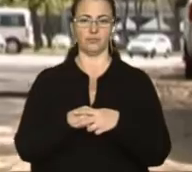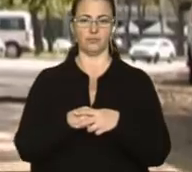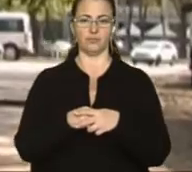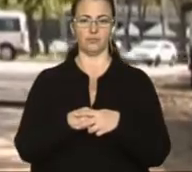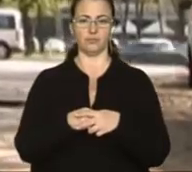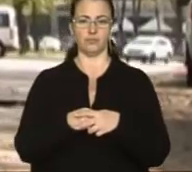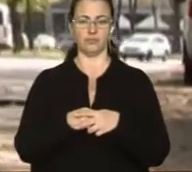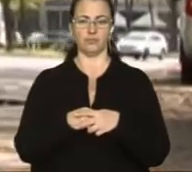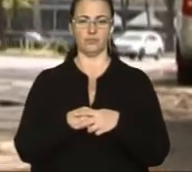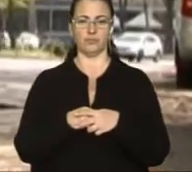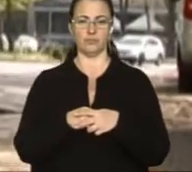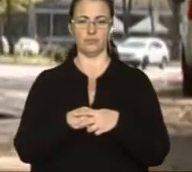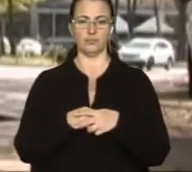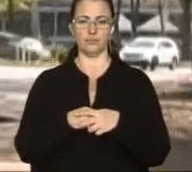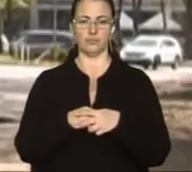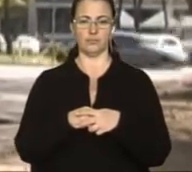ЮАЛ, Львів